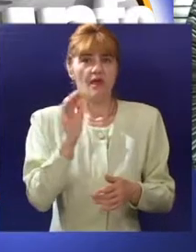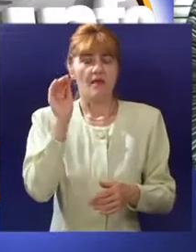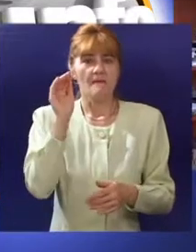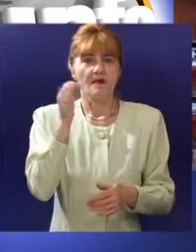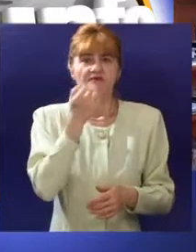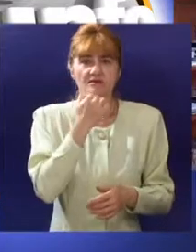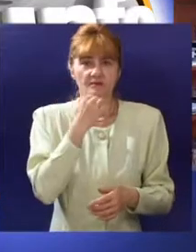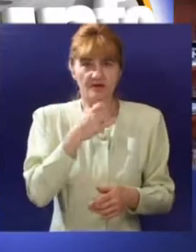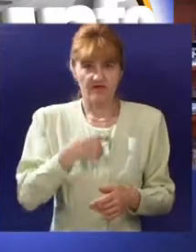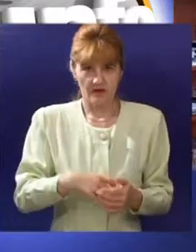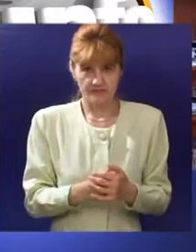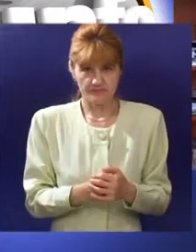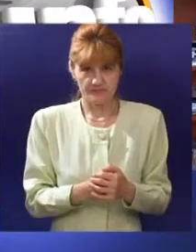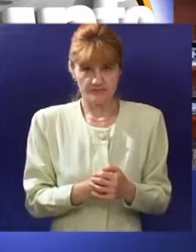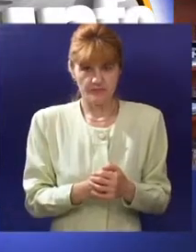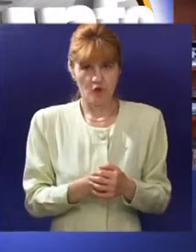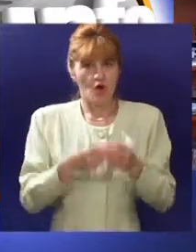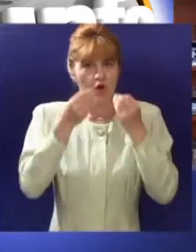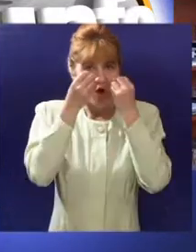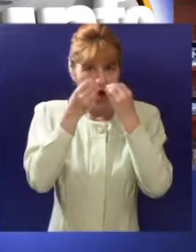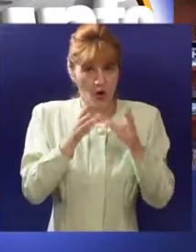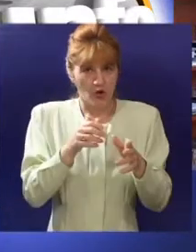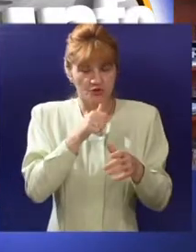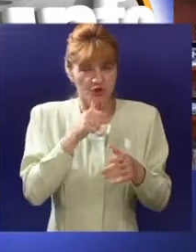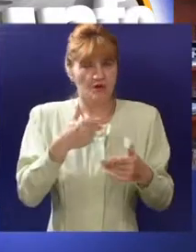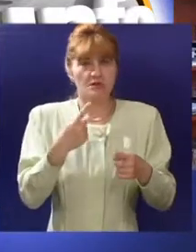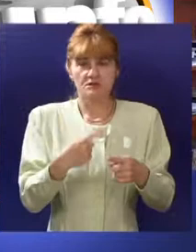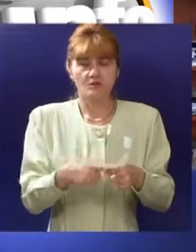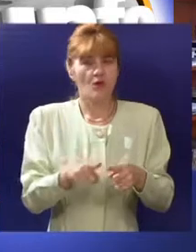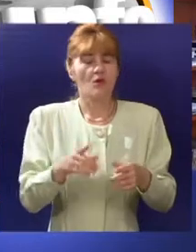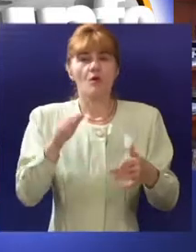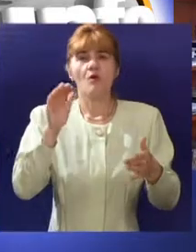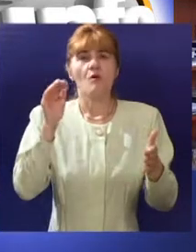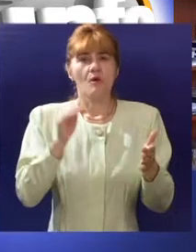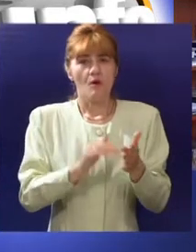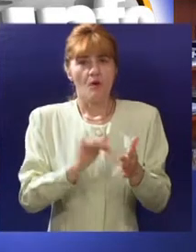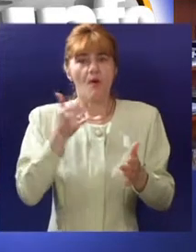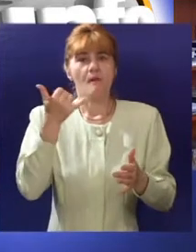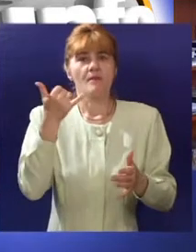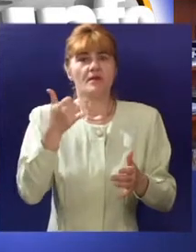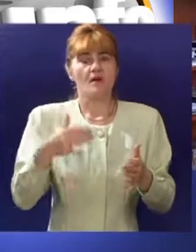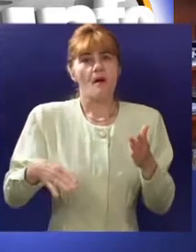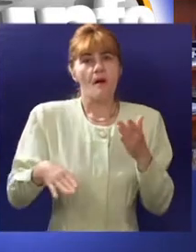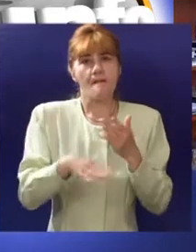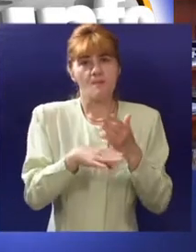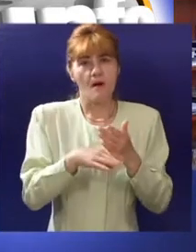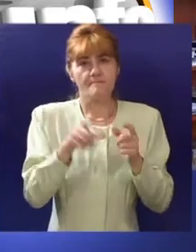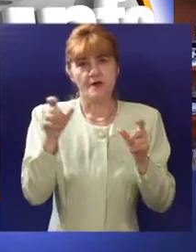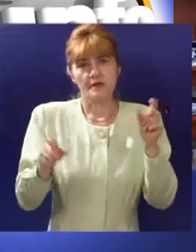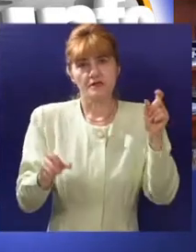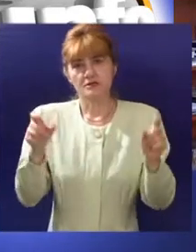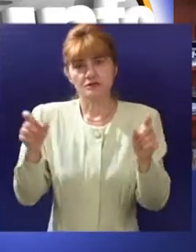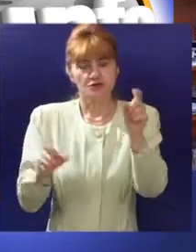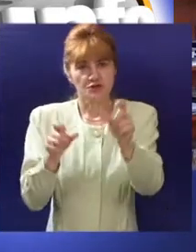Ono što nije dobro i što se ocenjuje kao loše jeste da se ponovo pomaže onima koji su nažalost